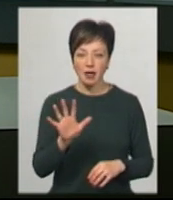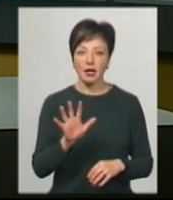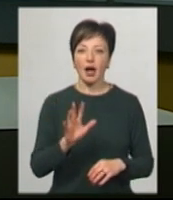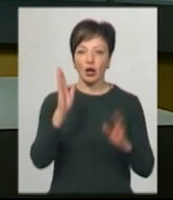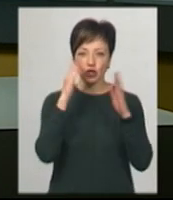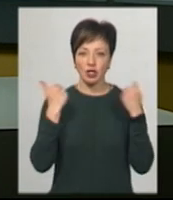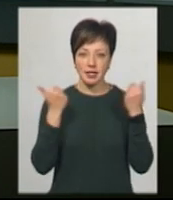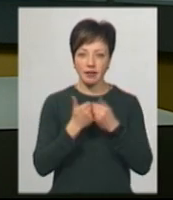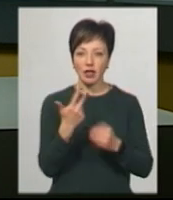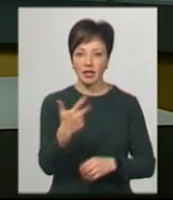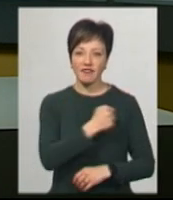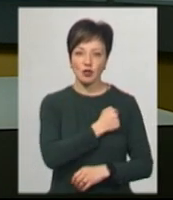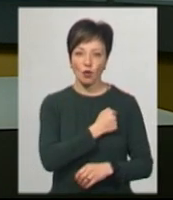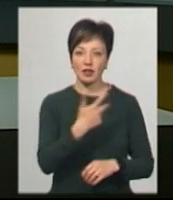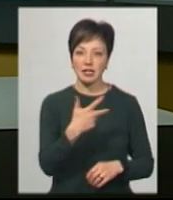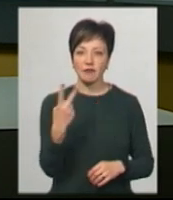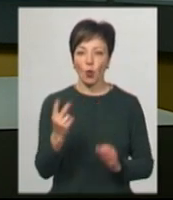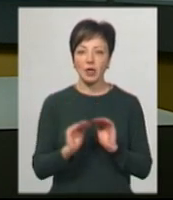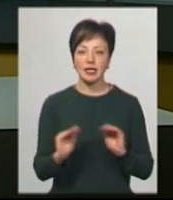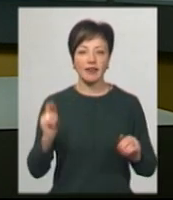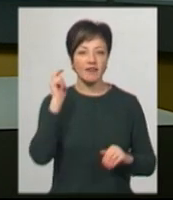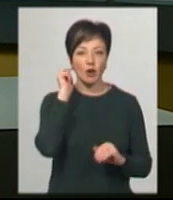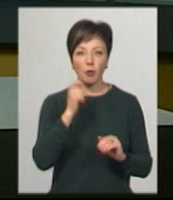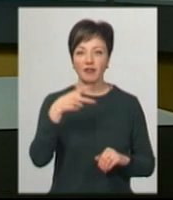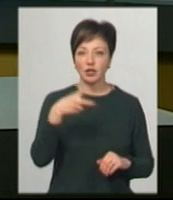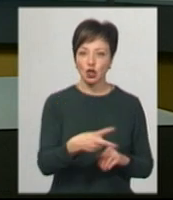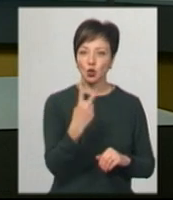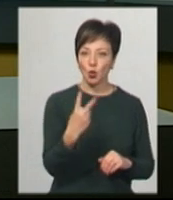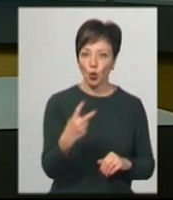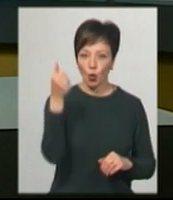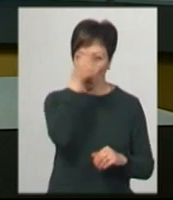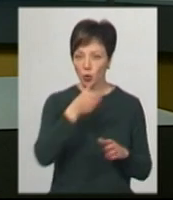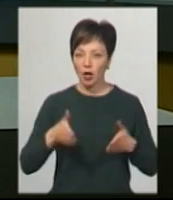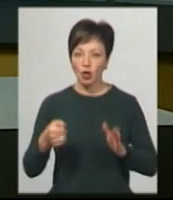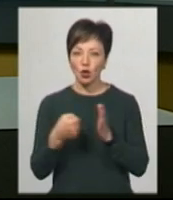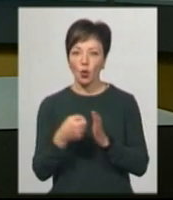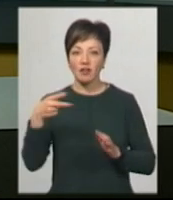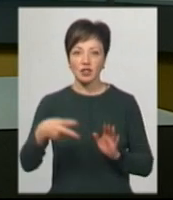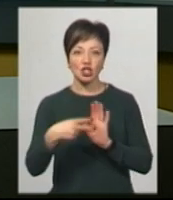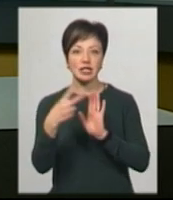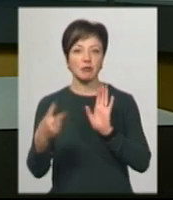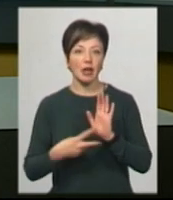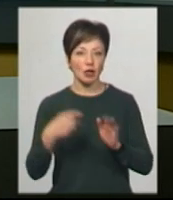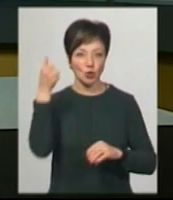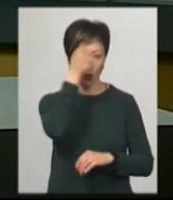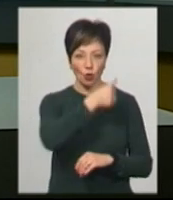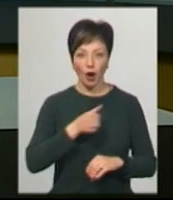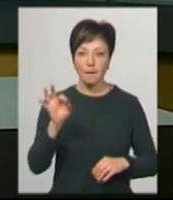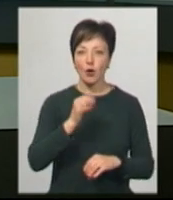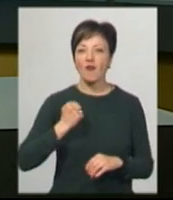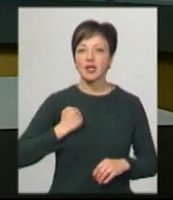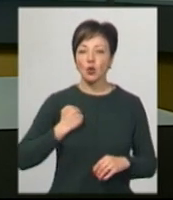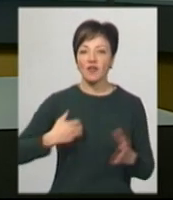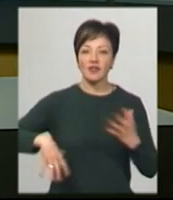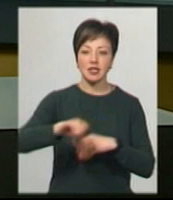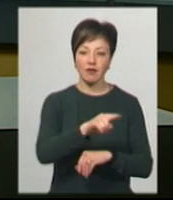черниць, 3 військових, 32 дітей віком від 2002 року народження до 2017. Стосовно військових,